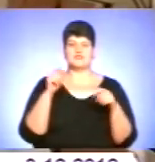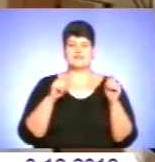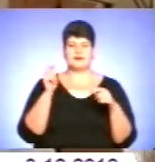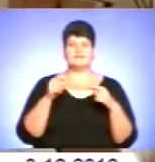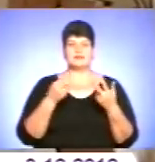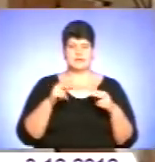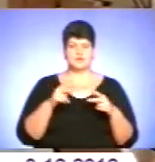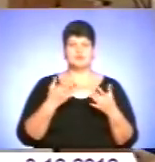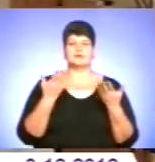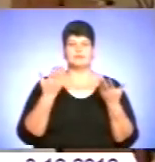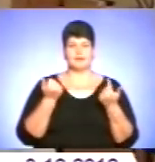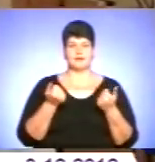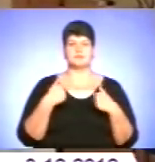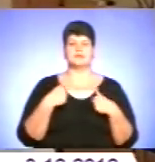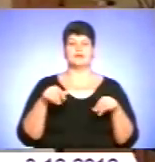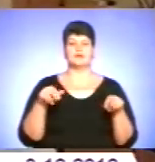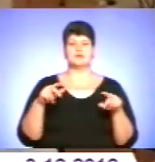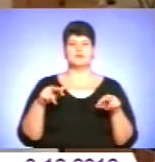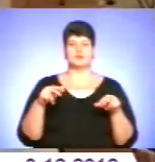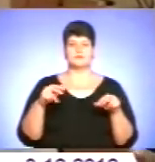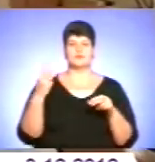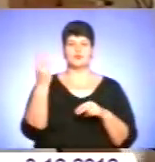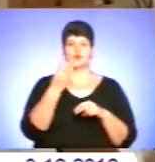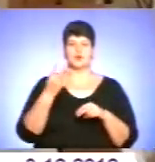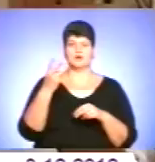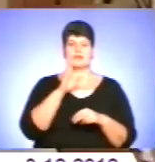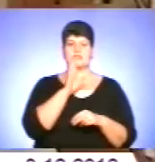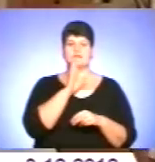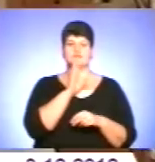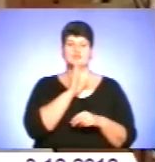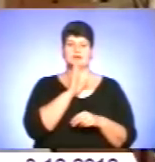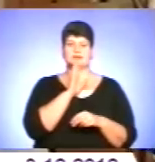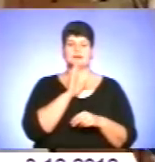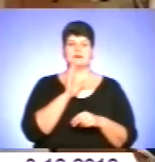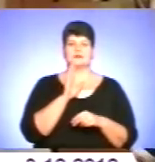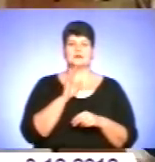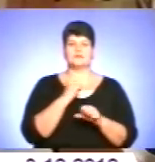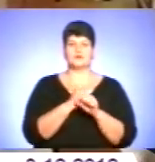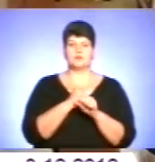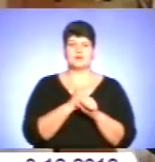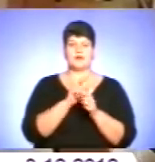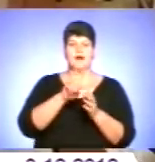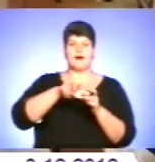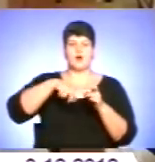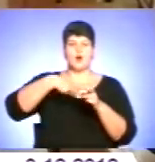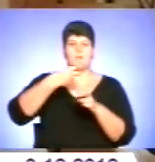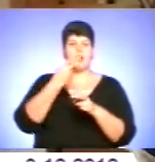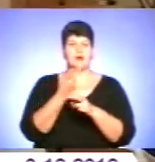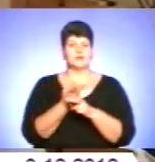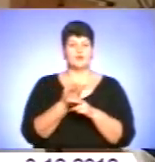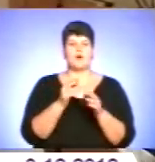танцюєте, Так, ми танцюємо. Троє дівчат, вони роблять акробатику, а